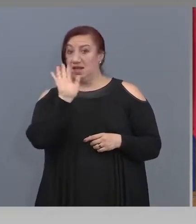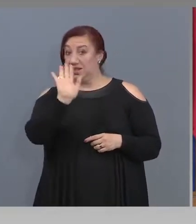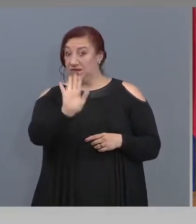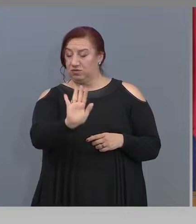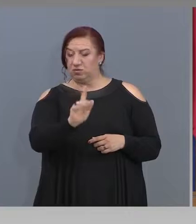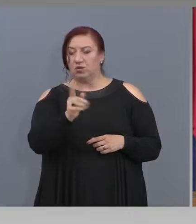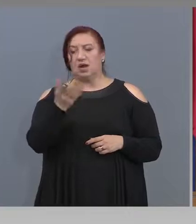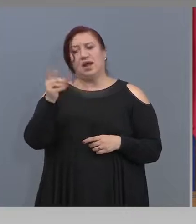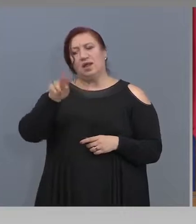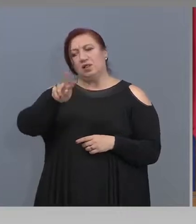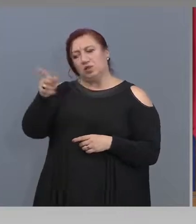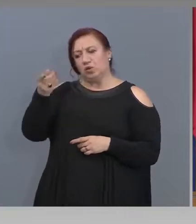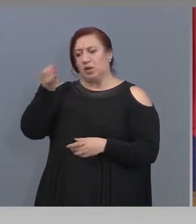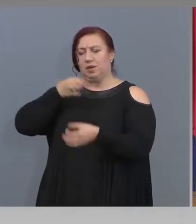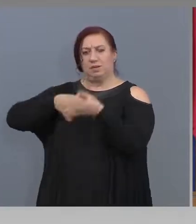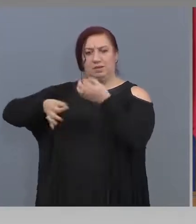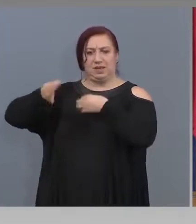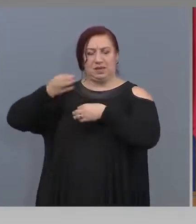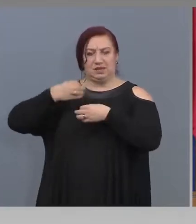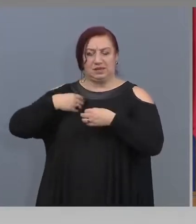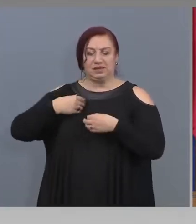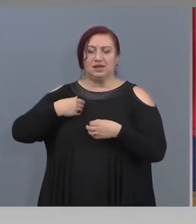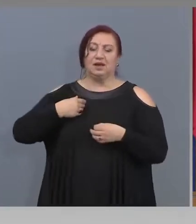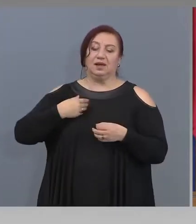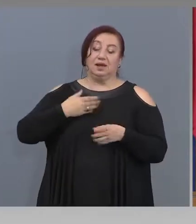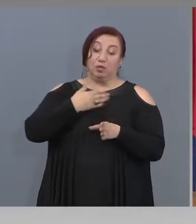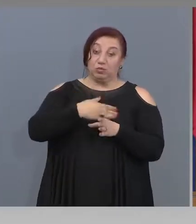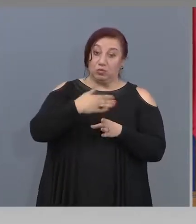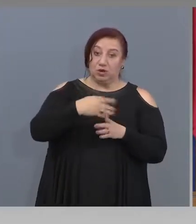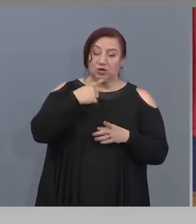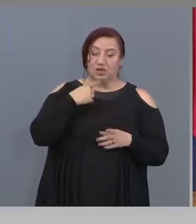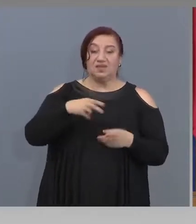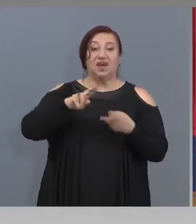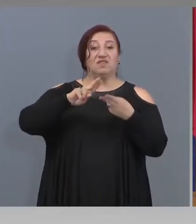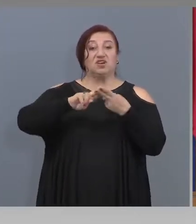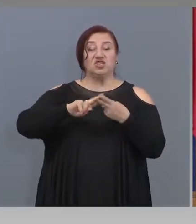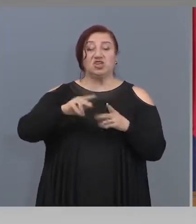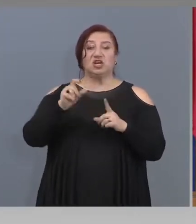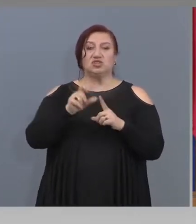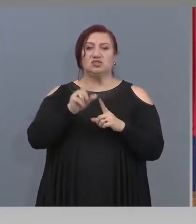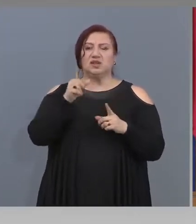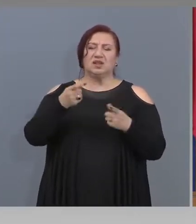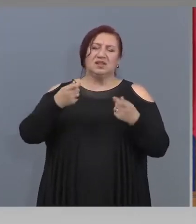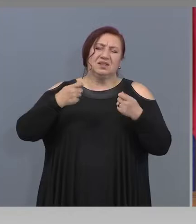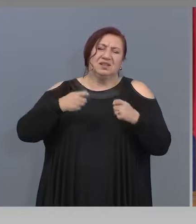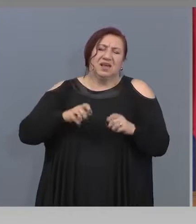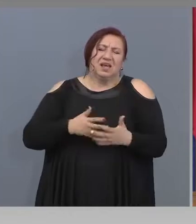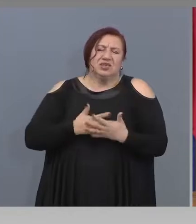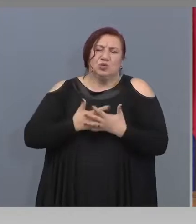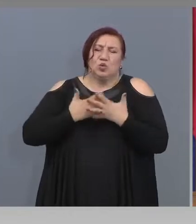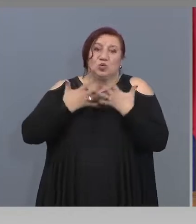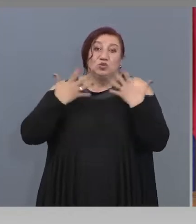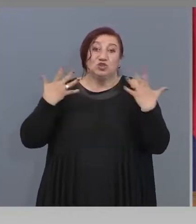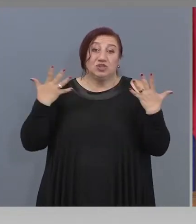Вежди Рашидов, казвам го за сетен път, един изключителен, изключителен художник.